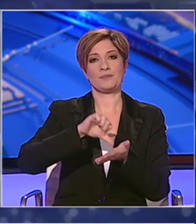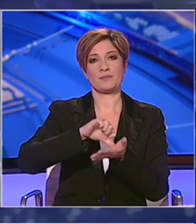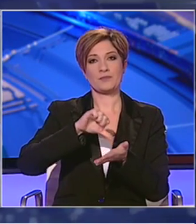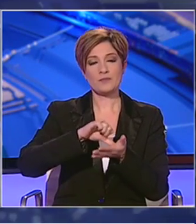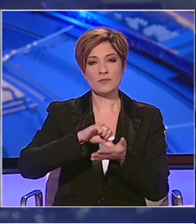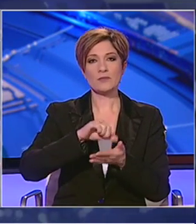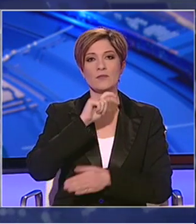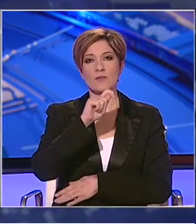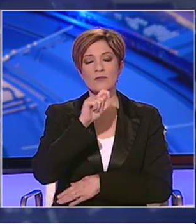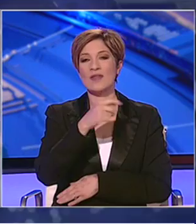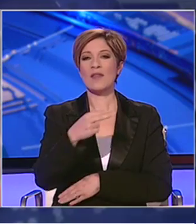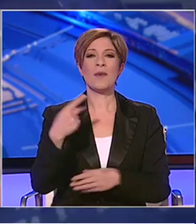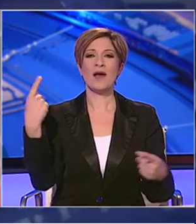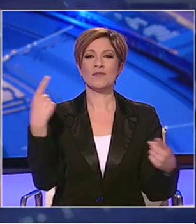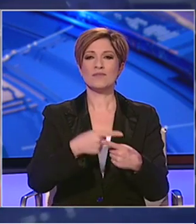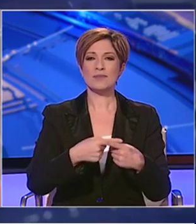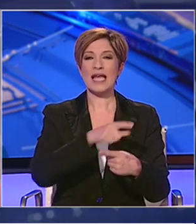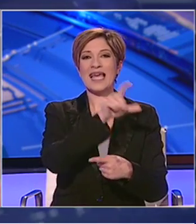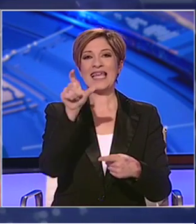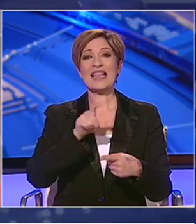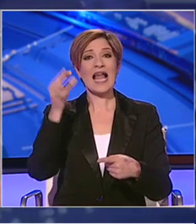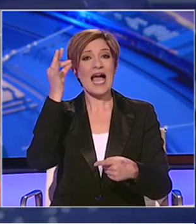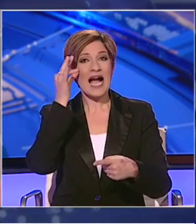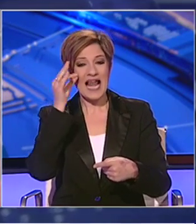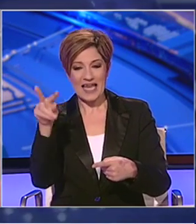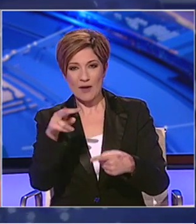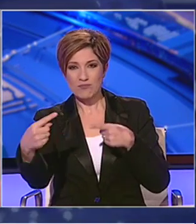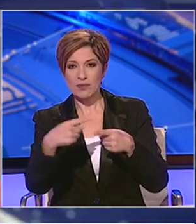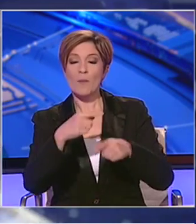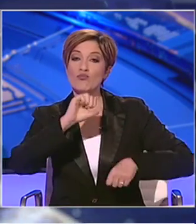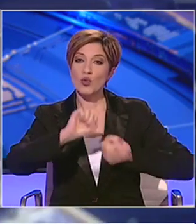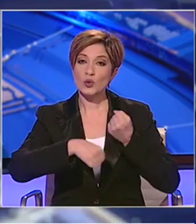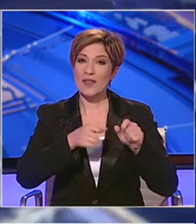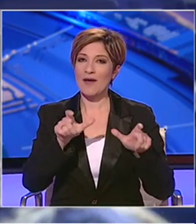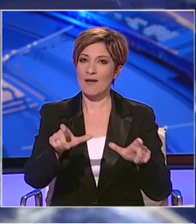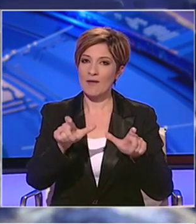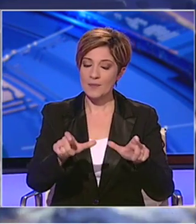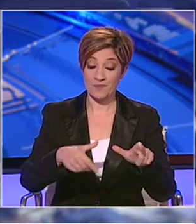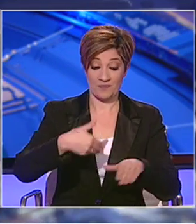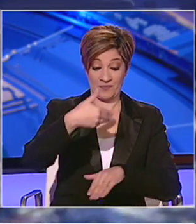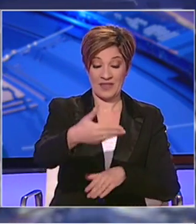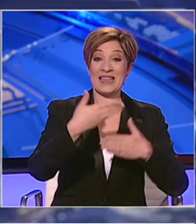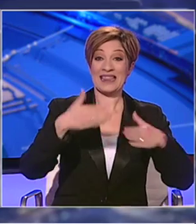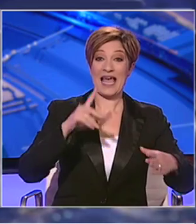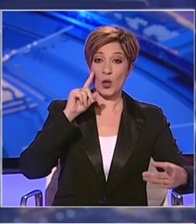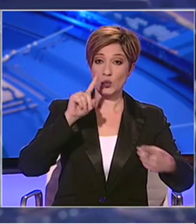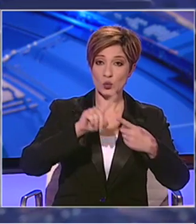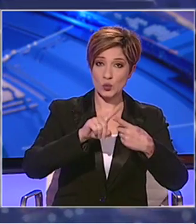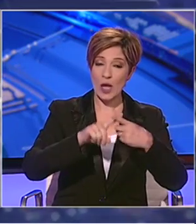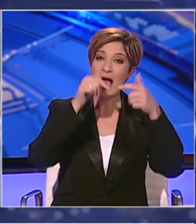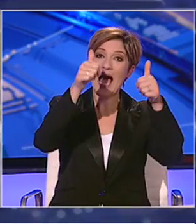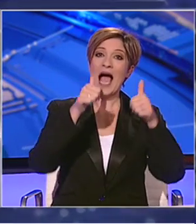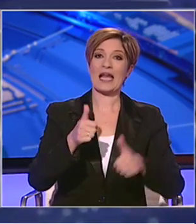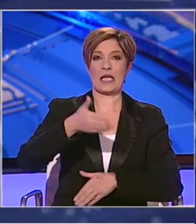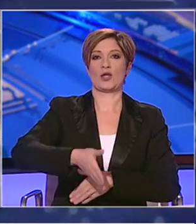να αρθούν οι αντιπαραθέσεις μεταξύ Ιταλίας και Γαλλίας. Θα εκδοθεί μια κοινή διακήρυξη, η λεγόμενη διακήρυξη της